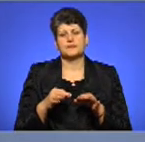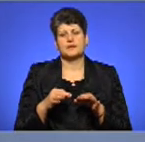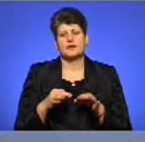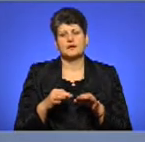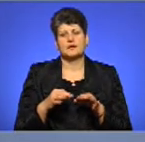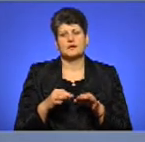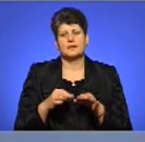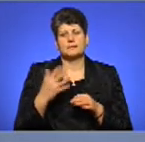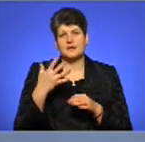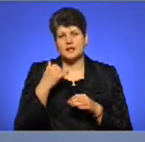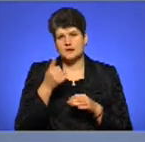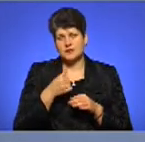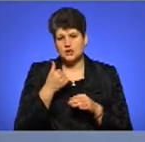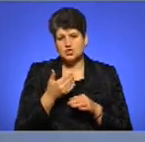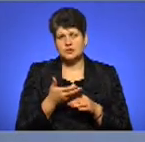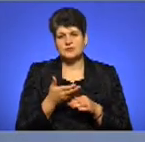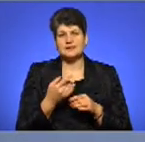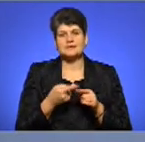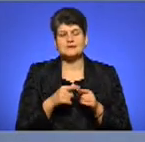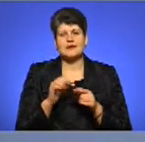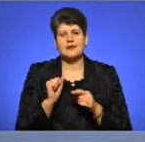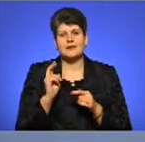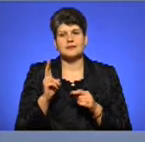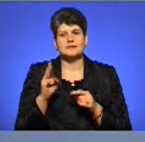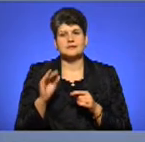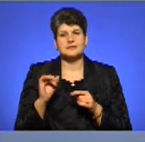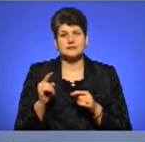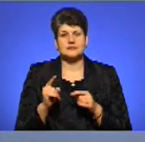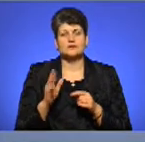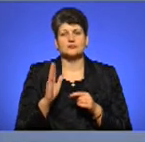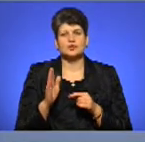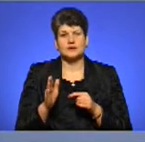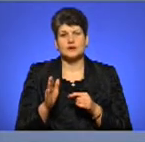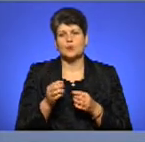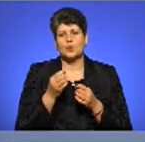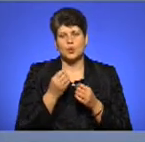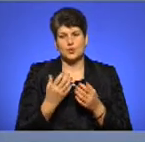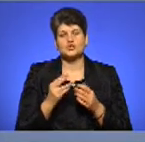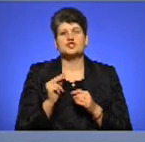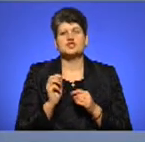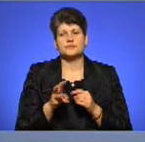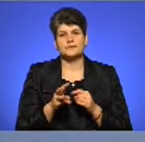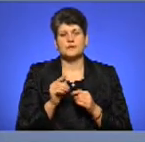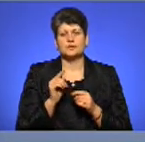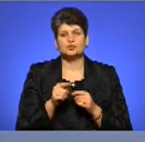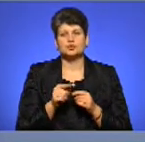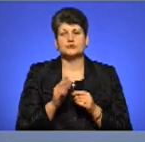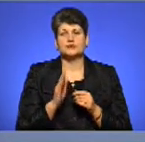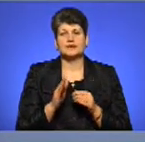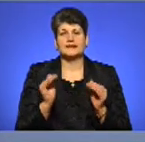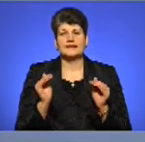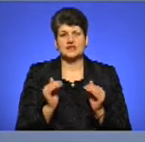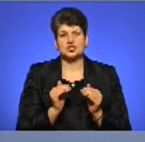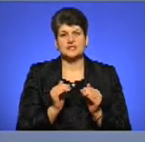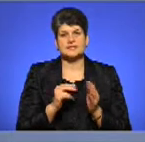якогось п'ятирічні, то цей акциз буде хороший чим? Тим, що буде нижча ставка